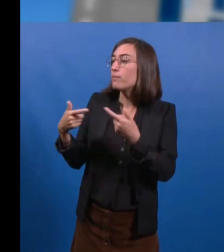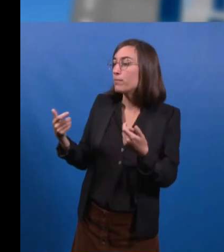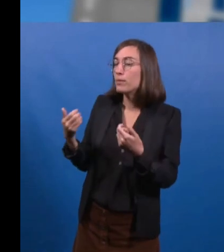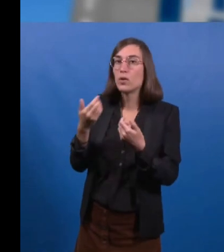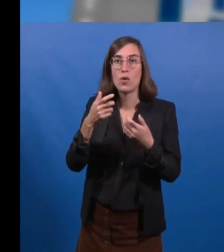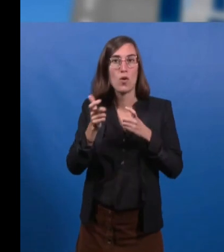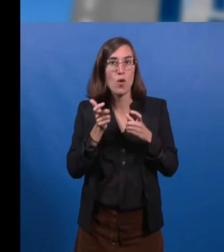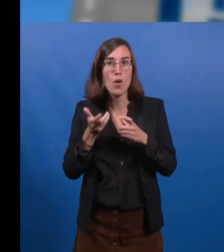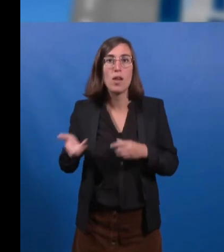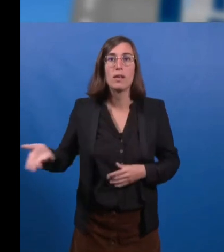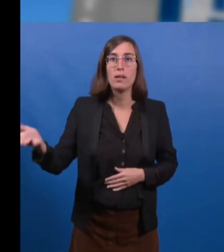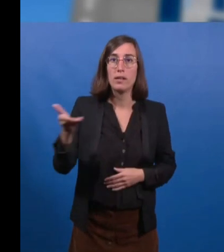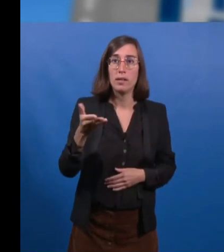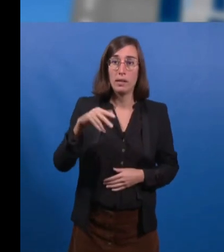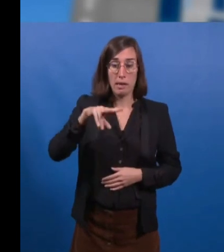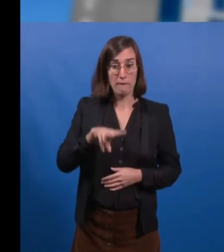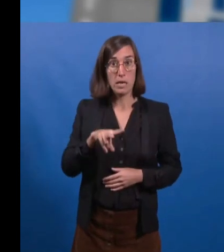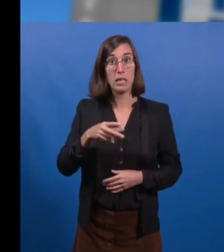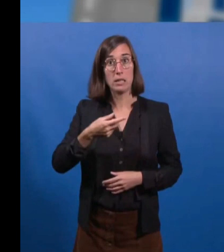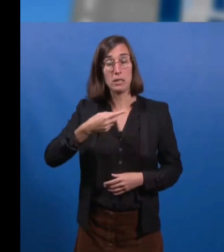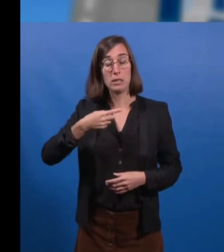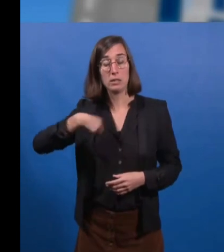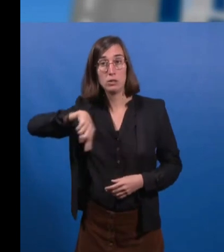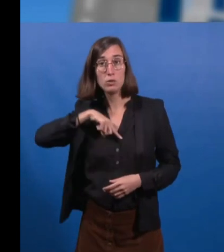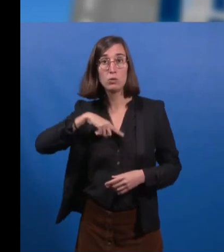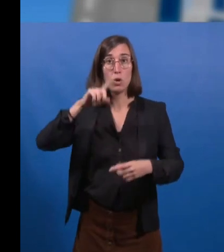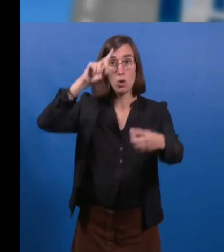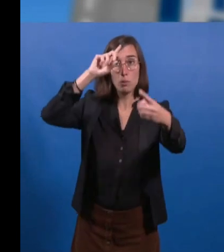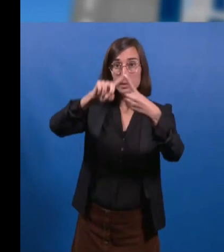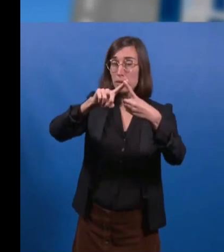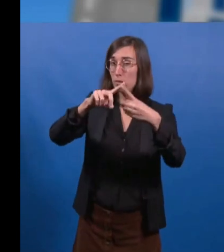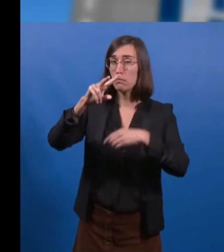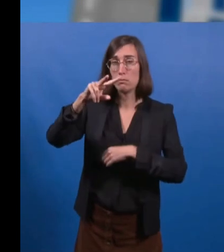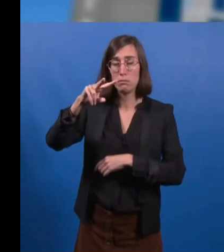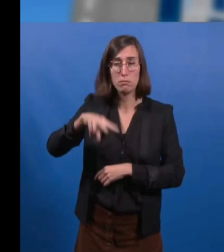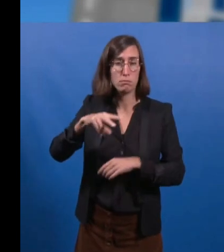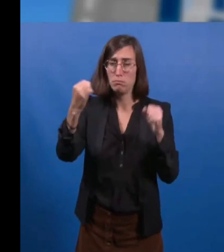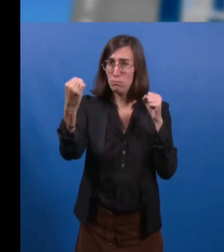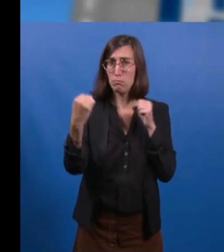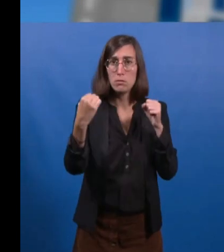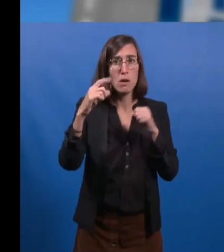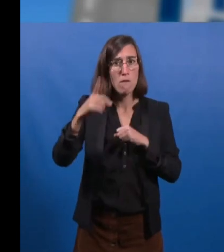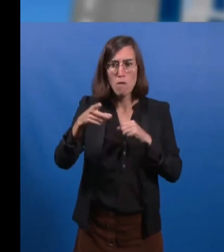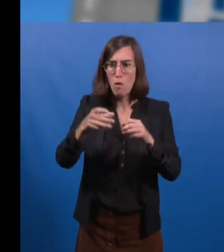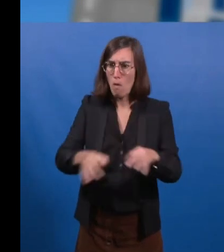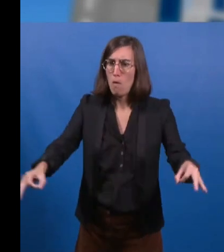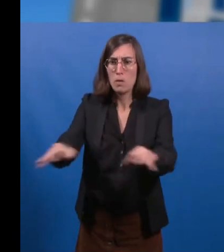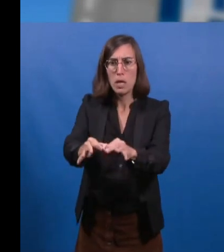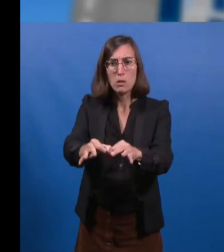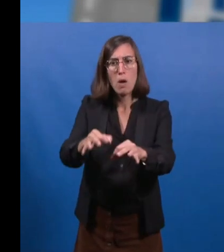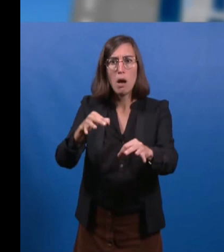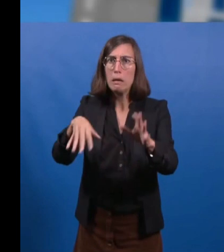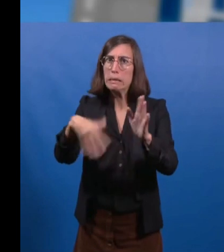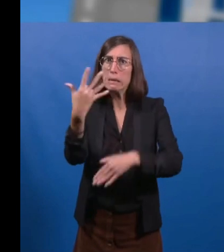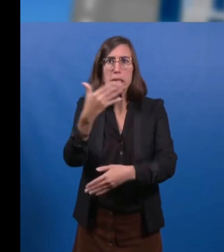l'objectif que nous partageons de renforcer et développer l'agriculture sur les 15 000 hectares de surface agricole de notre métropole,